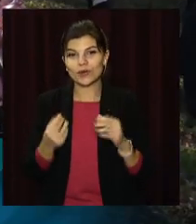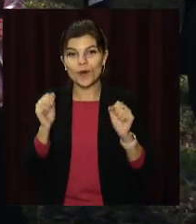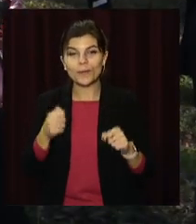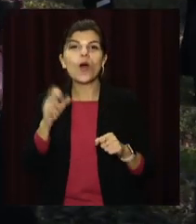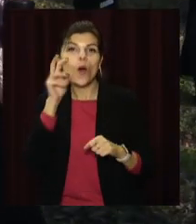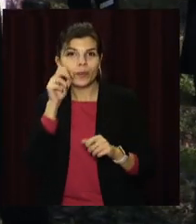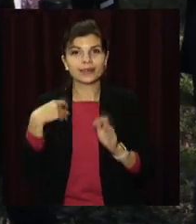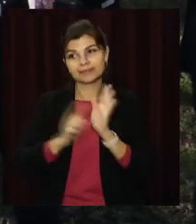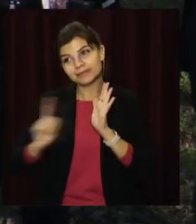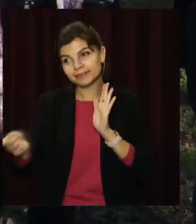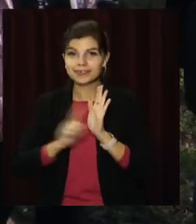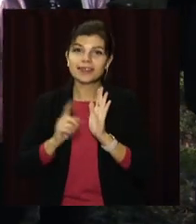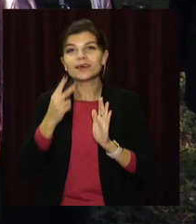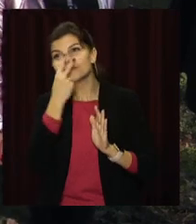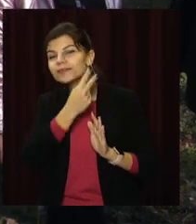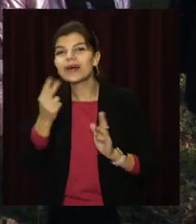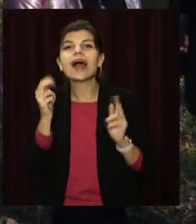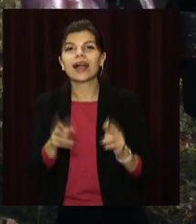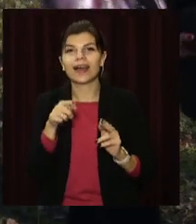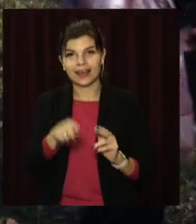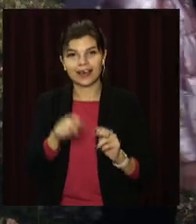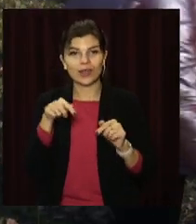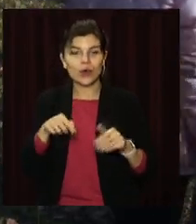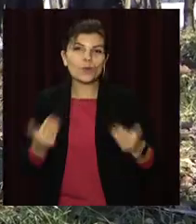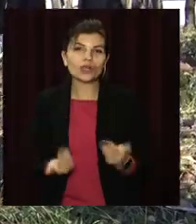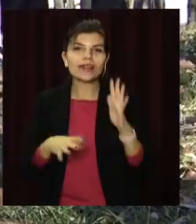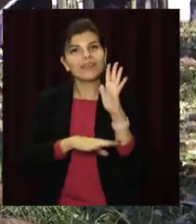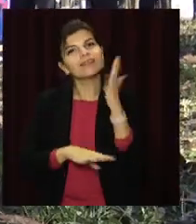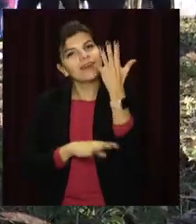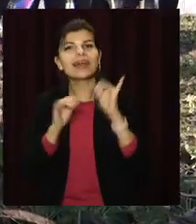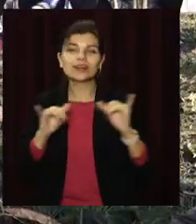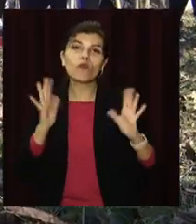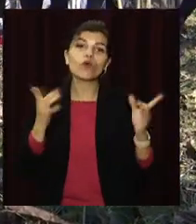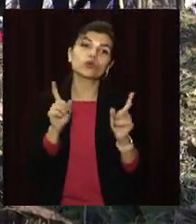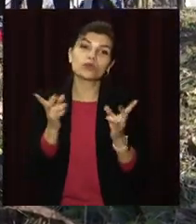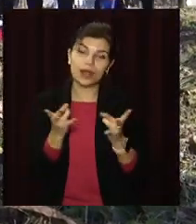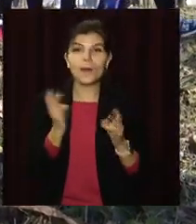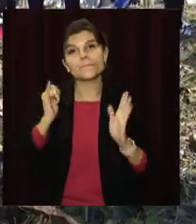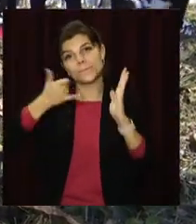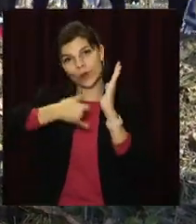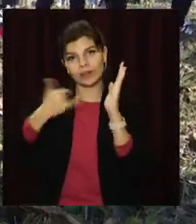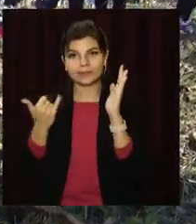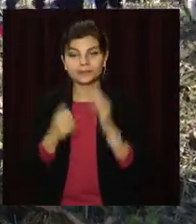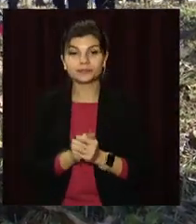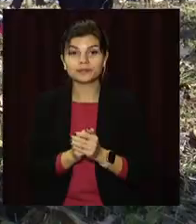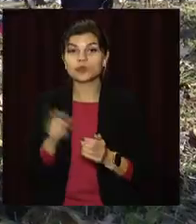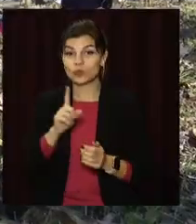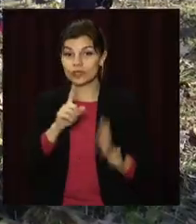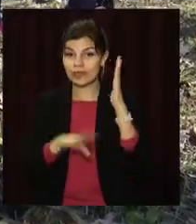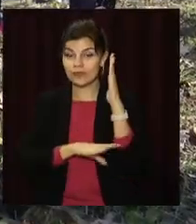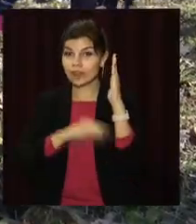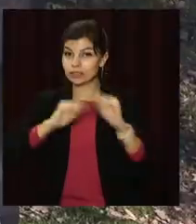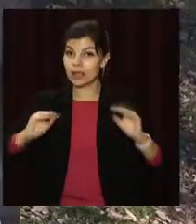воно тут поживає. Якщо треба, то звичайно поливати. За тим, щоб дерева садили правильно, пильнували представники